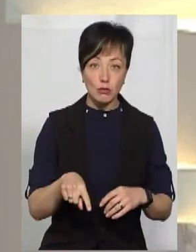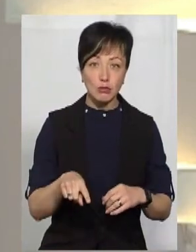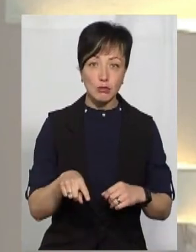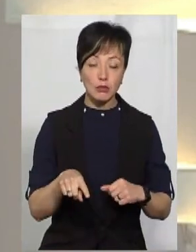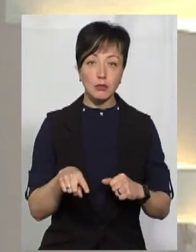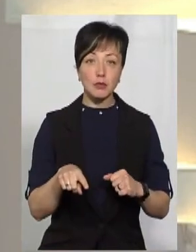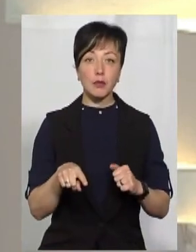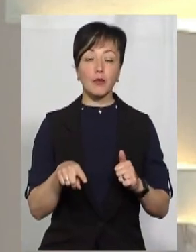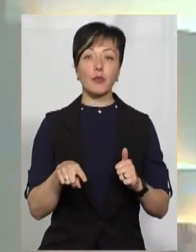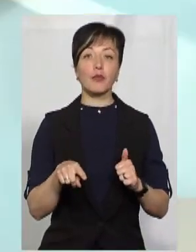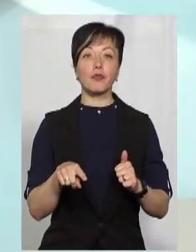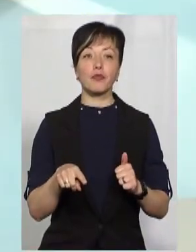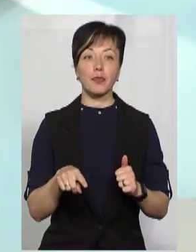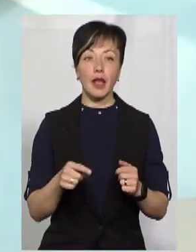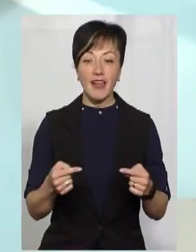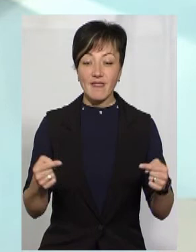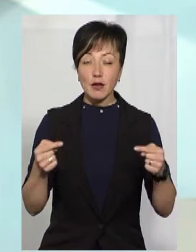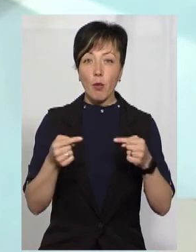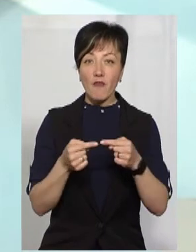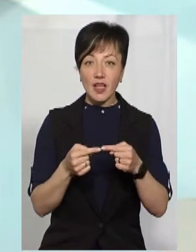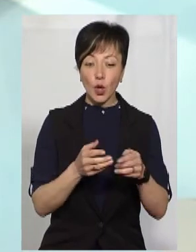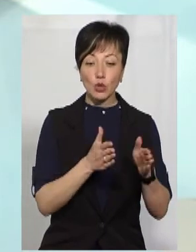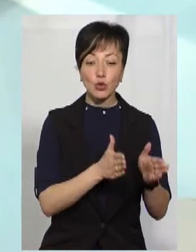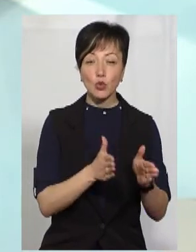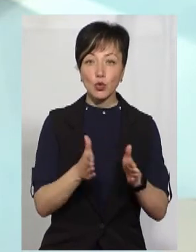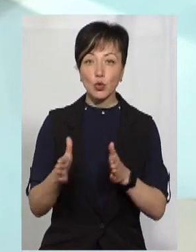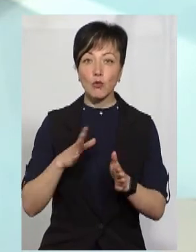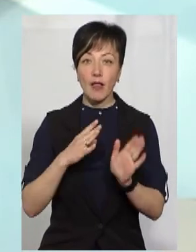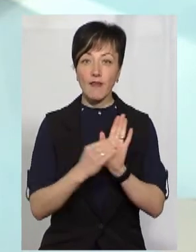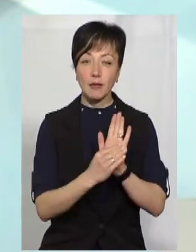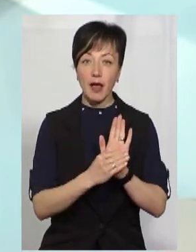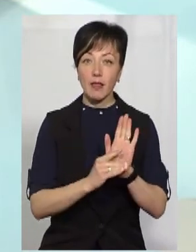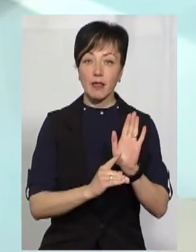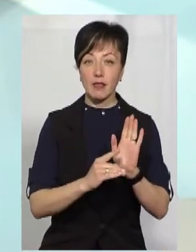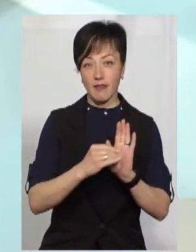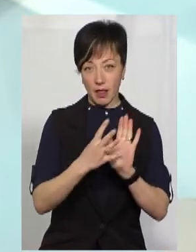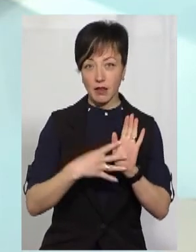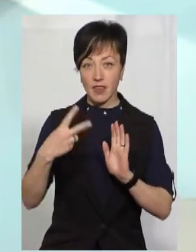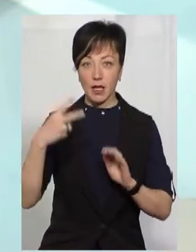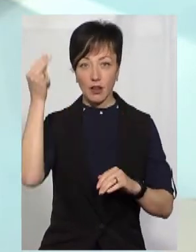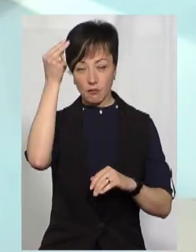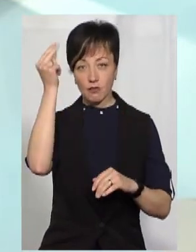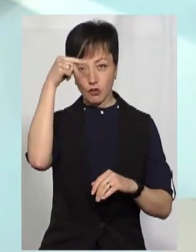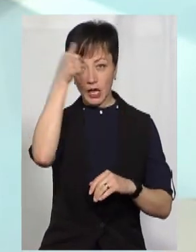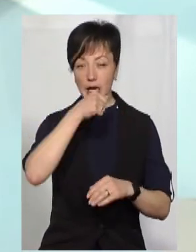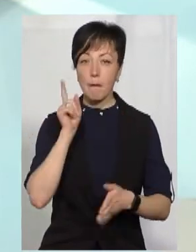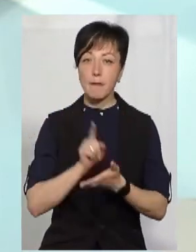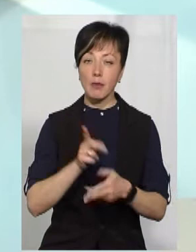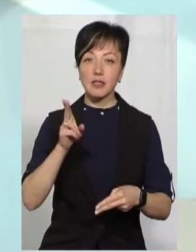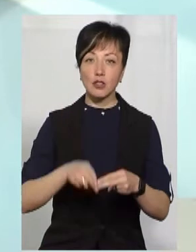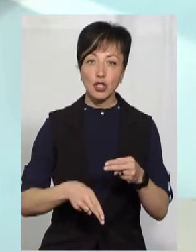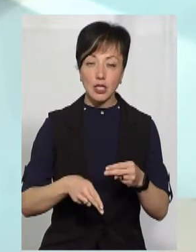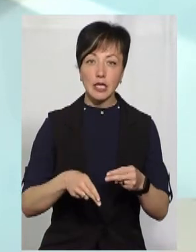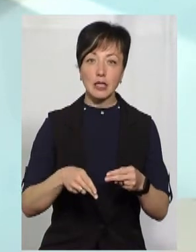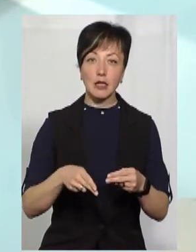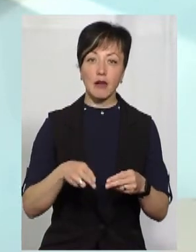структури, яка була визначена на початку 19-20-го навчального року, навчальний рік мав би завершитися у